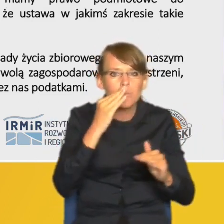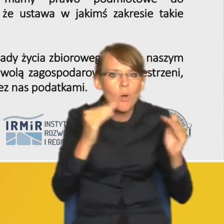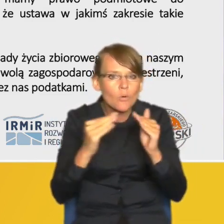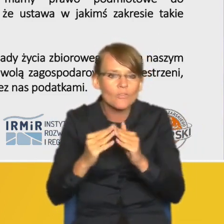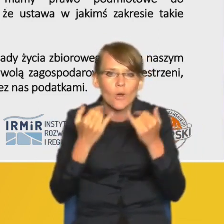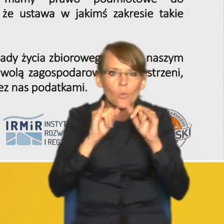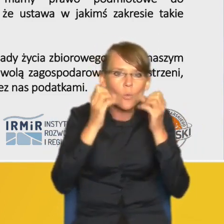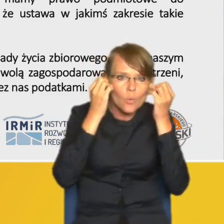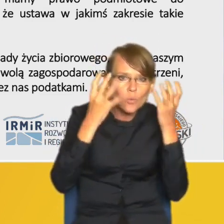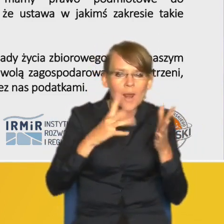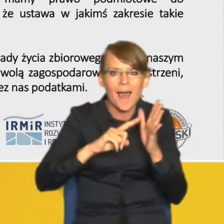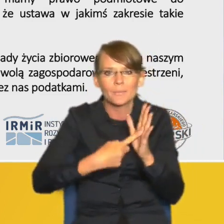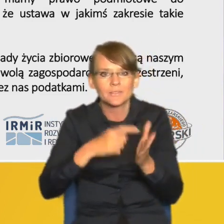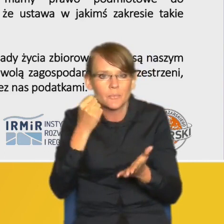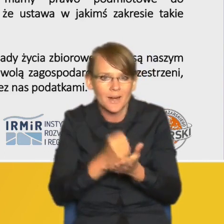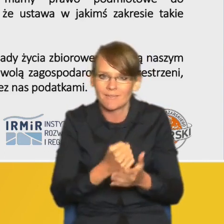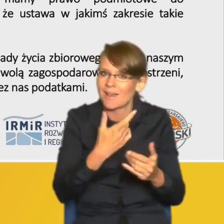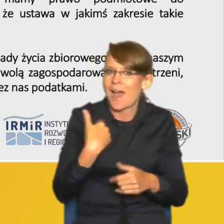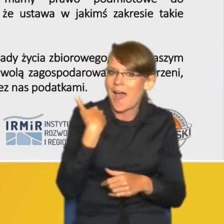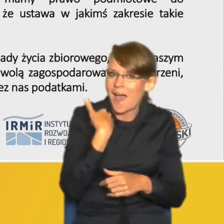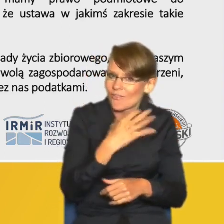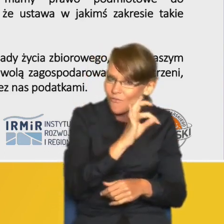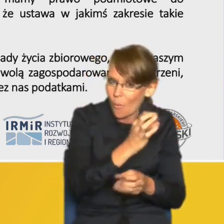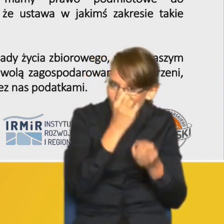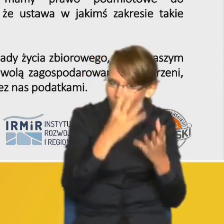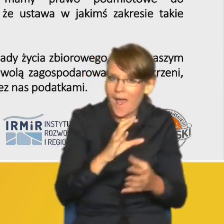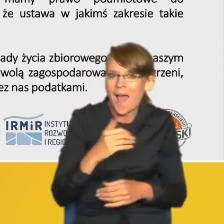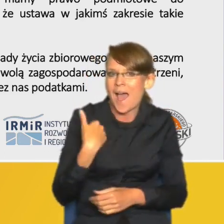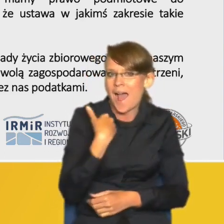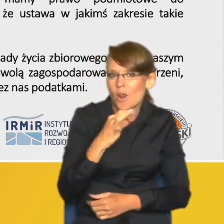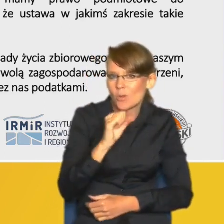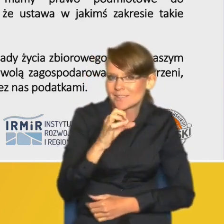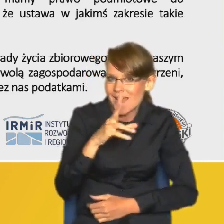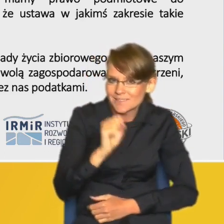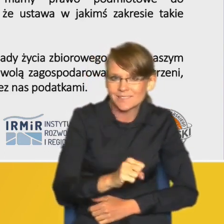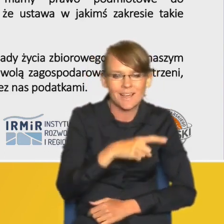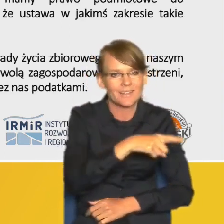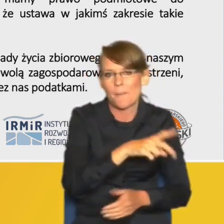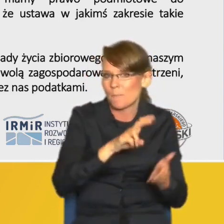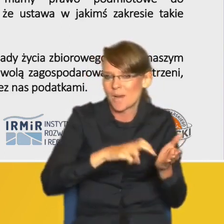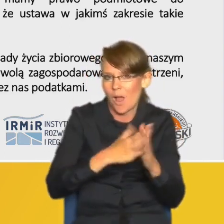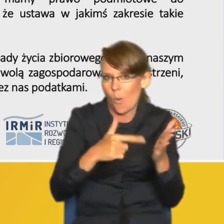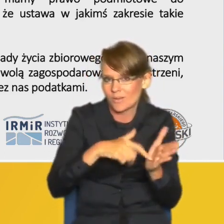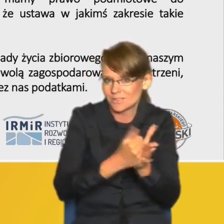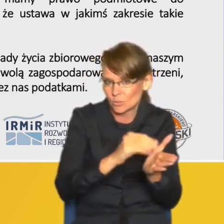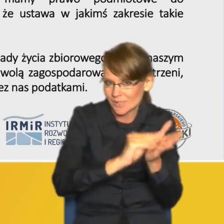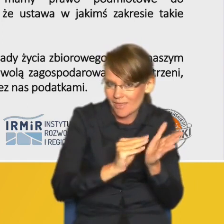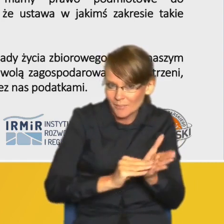kultur administracyjnych. Anglia, kultura anglosaska, brak konstytucji pisanej, prawo